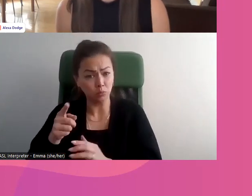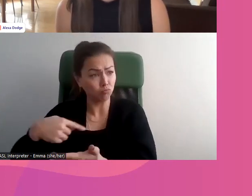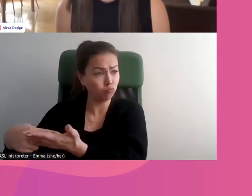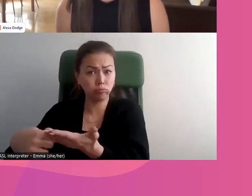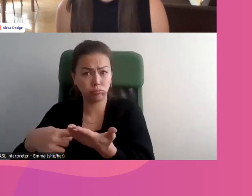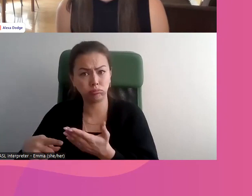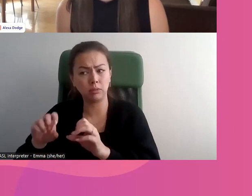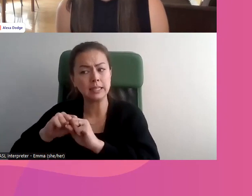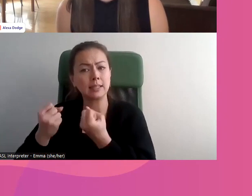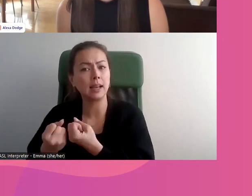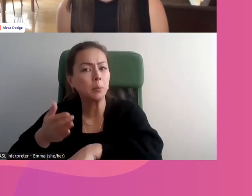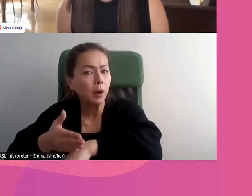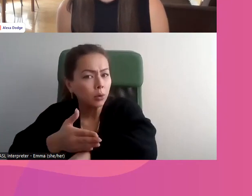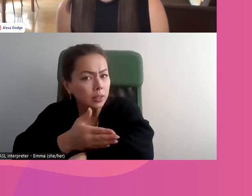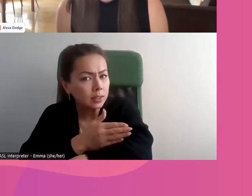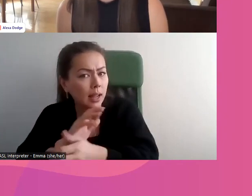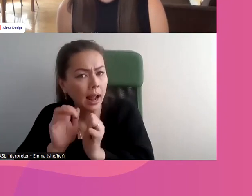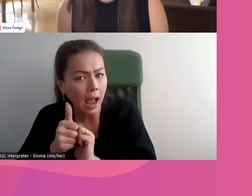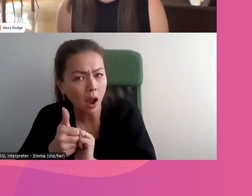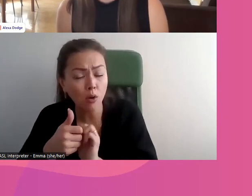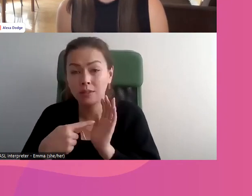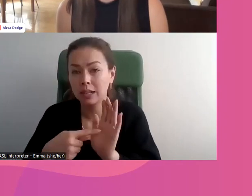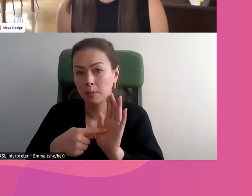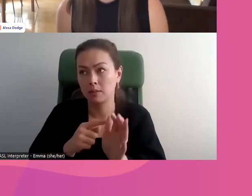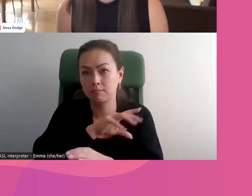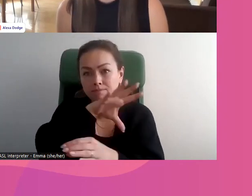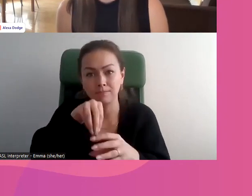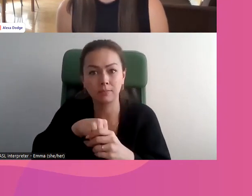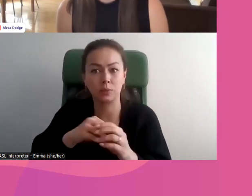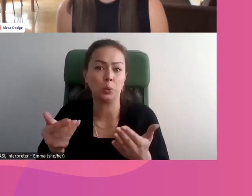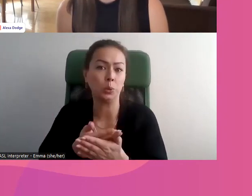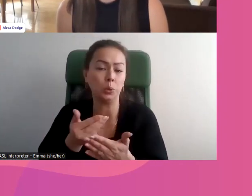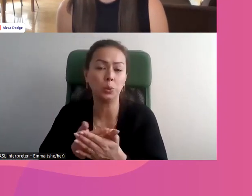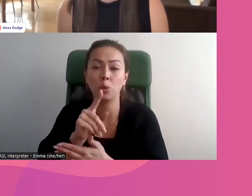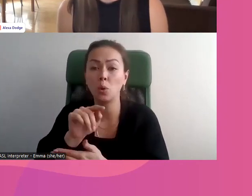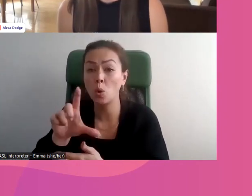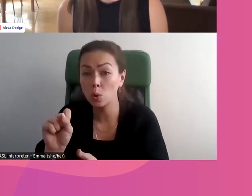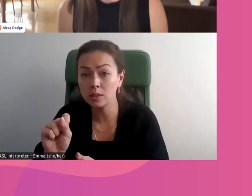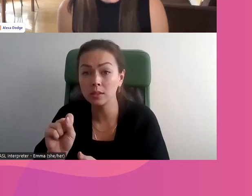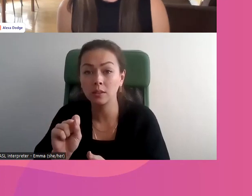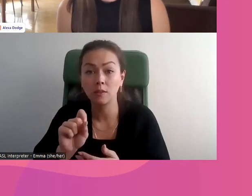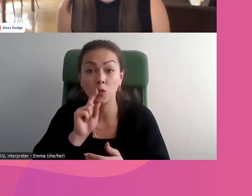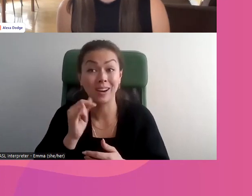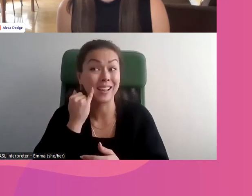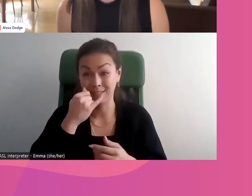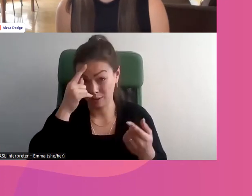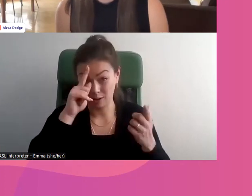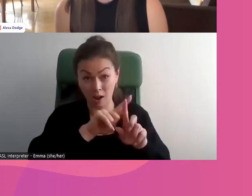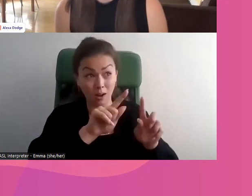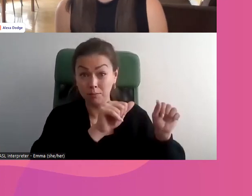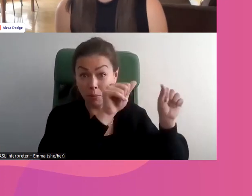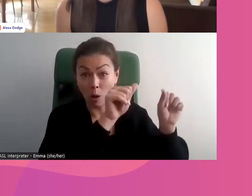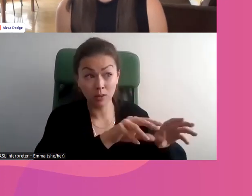faire de mieux. Alors, nous parlons, nous introduisons plusieurs outils sur la façon de faire